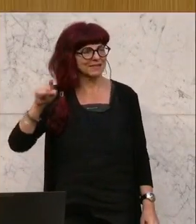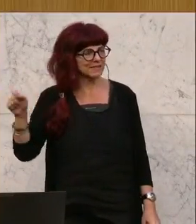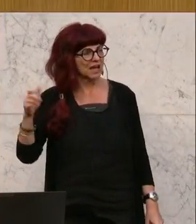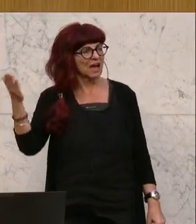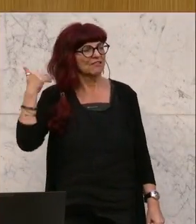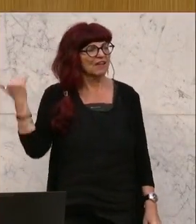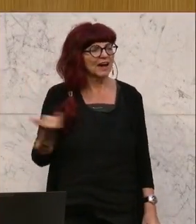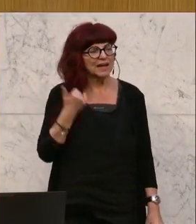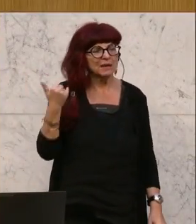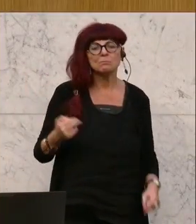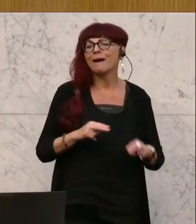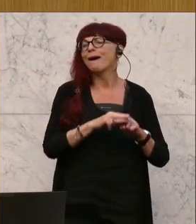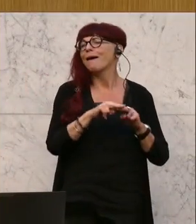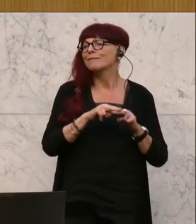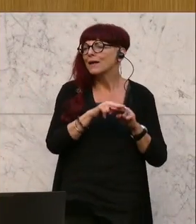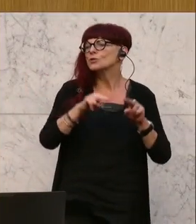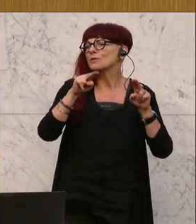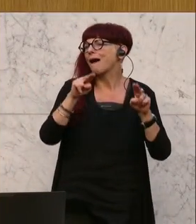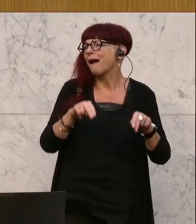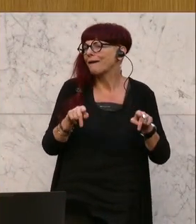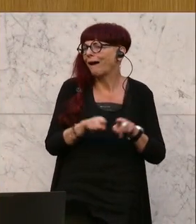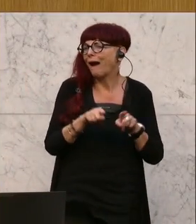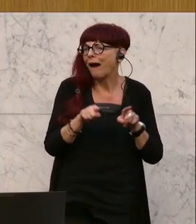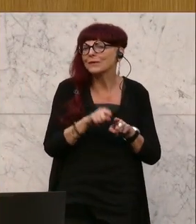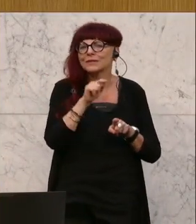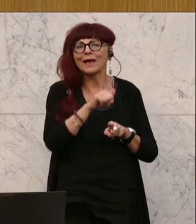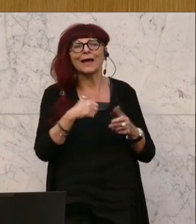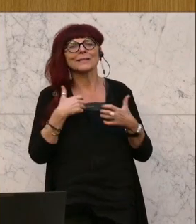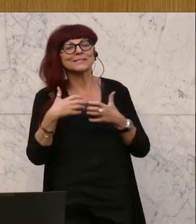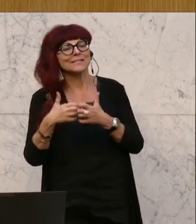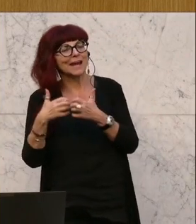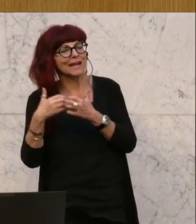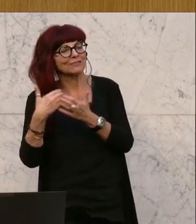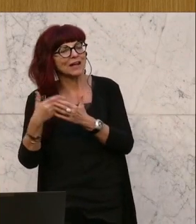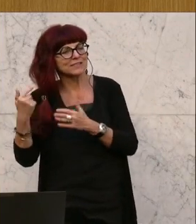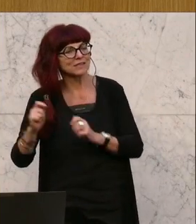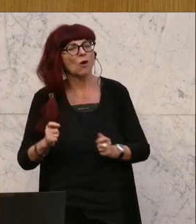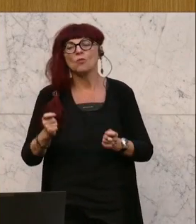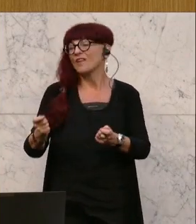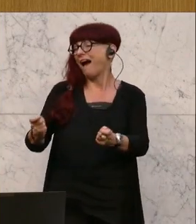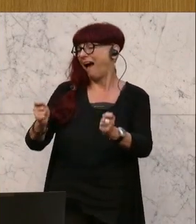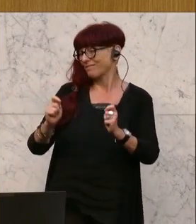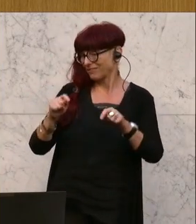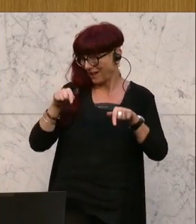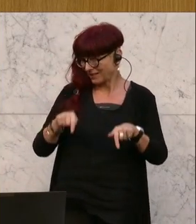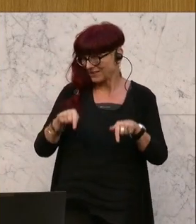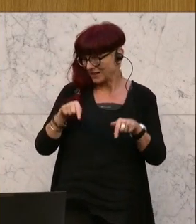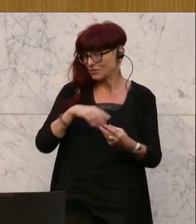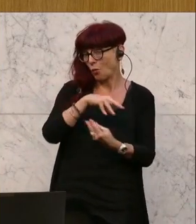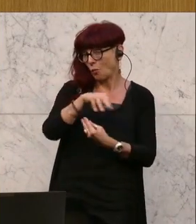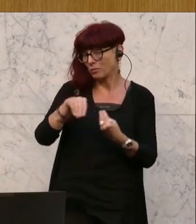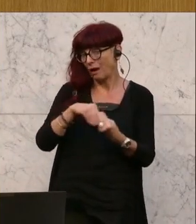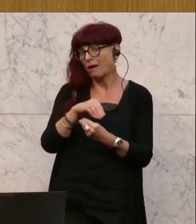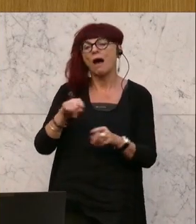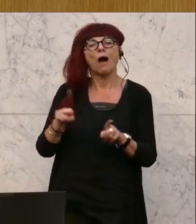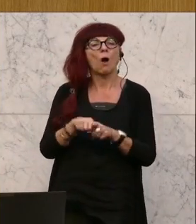aus dem Nationalratsleben ein bisschen erzählt, aufgrund von Protokollen und eigentlich der Umgang mit diesem Antrag würde sich eigentlich auch ganz gut eignen für